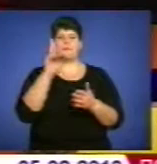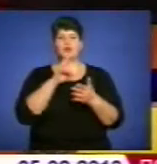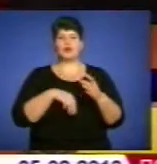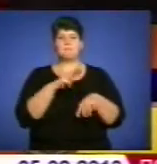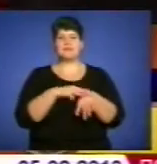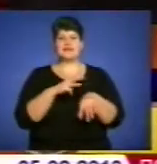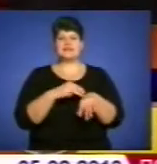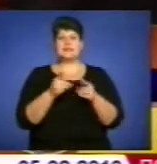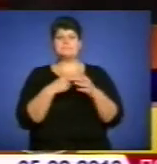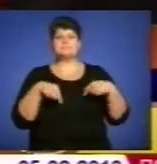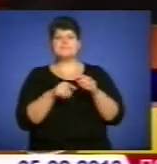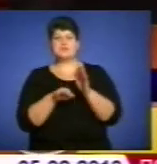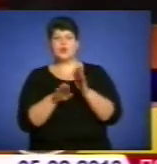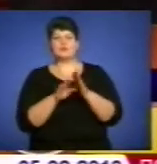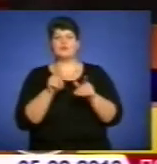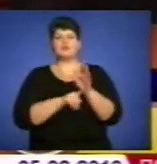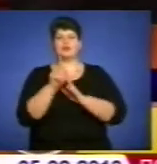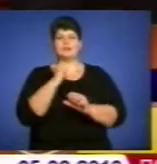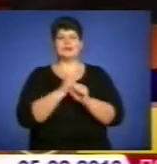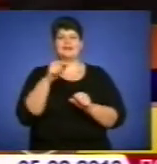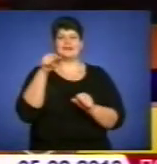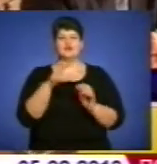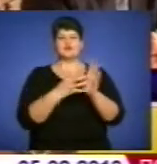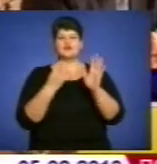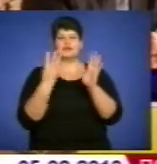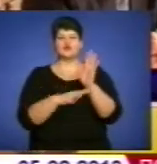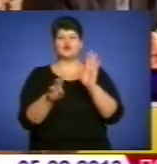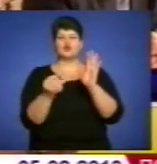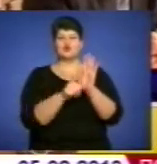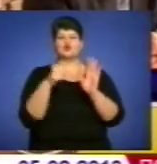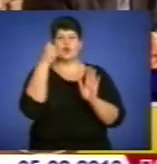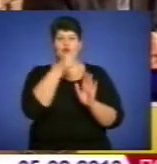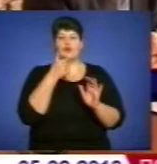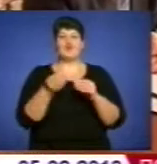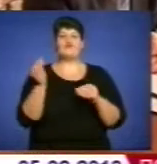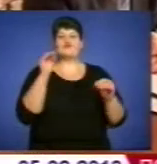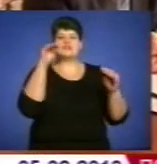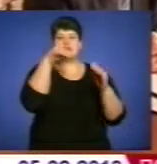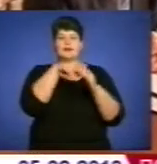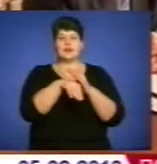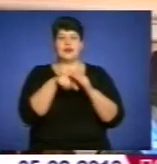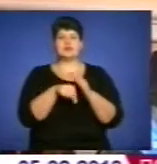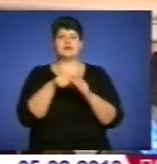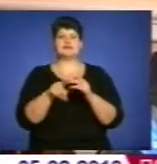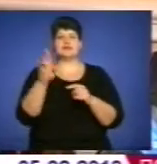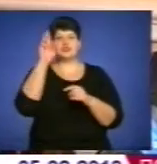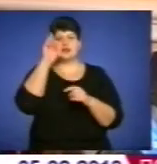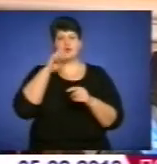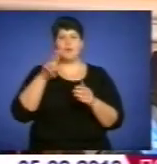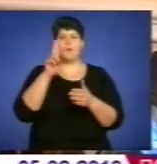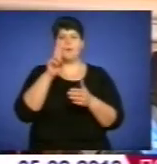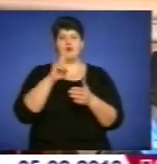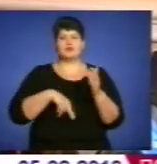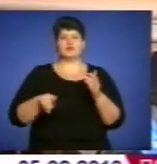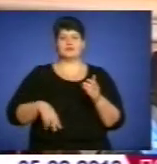Підрозділ розпочав діяти ще з 1996 року у складі Державної податкової адміністрації. Їх основою становили